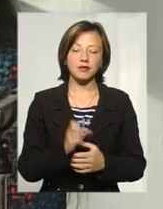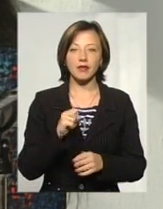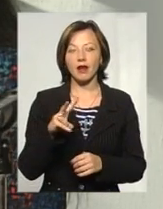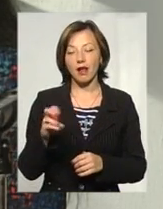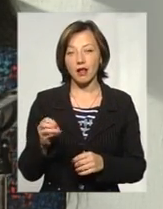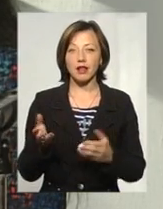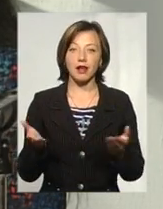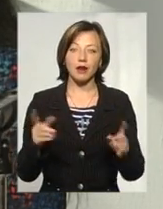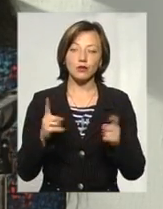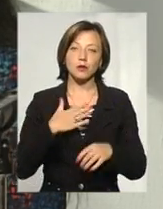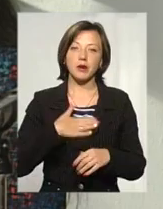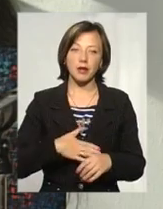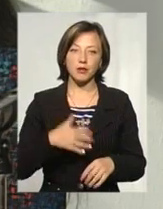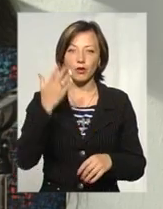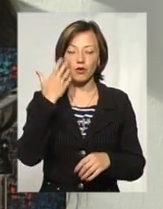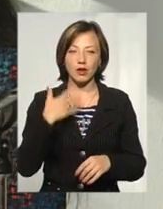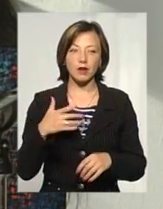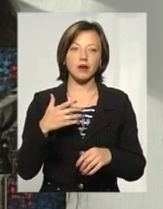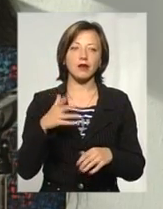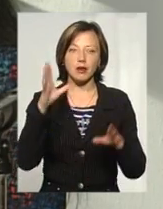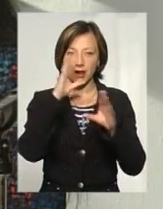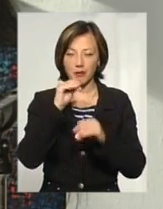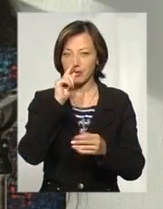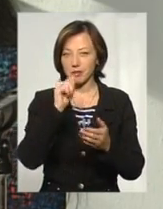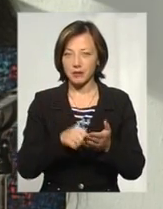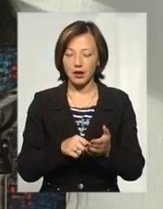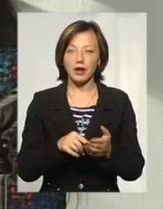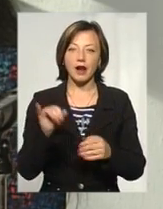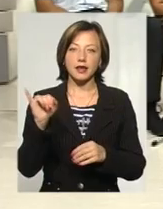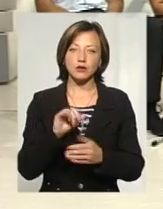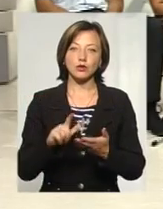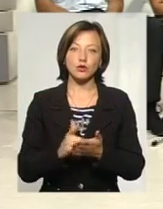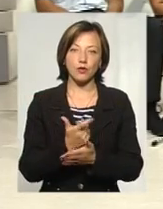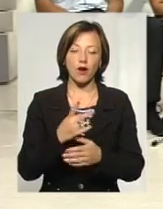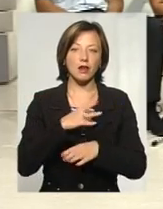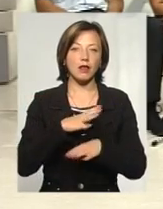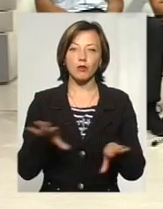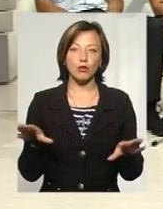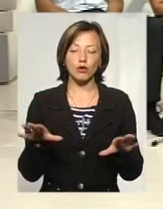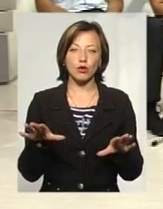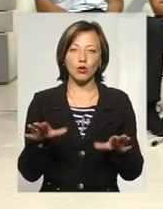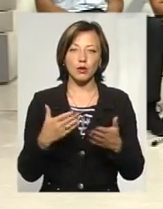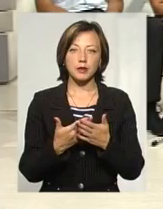Але дуже приємно було, коли ми пройшли. І, знову ж таки, не було б